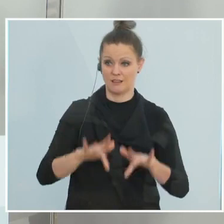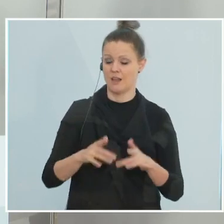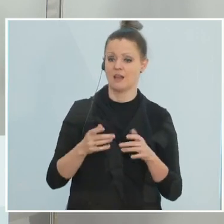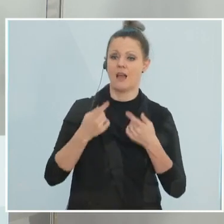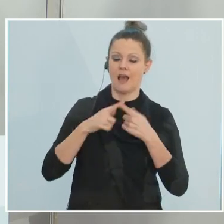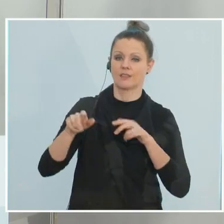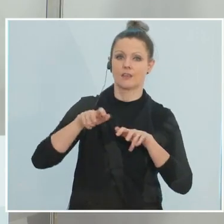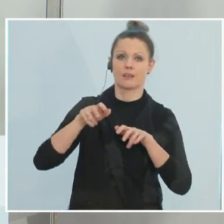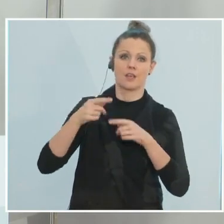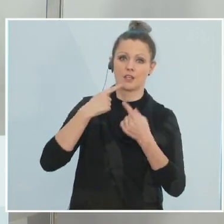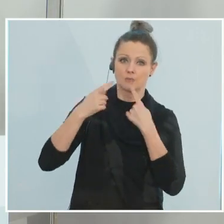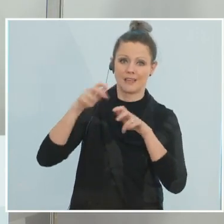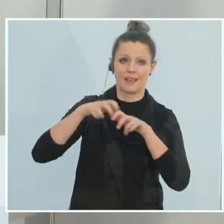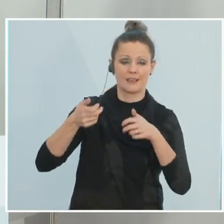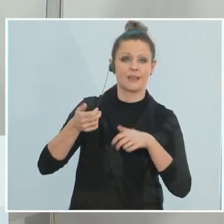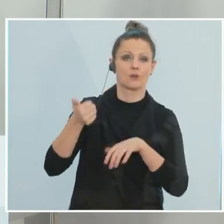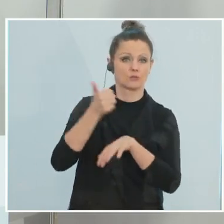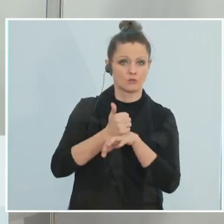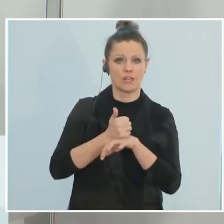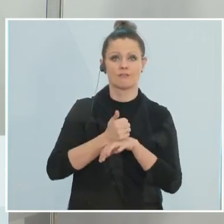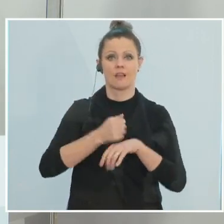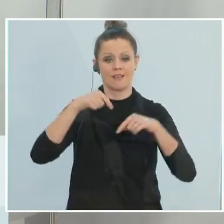mit Experten im In- und im Ausland,